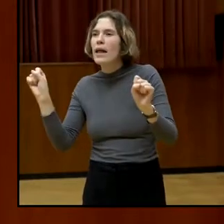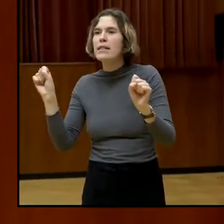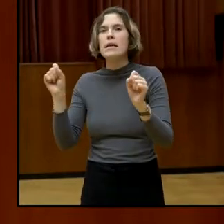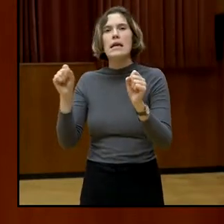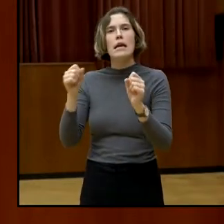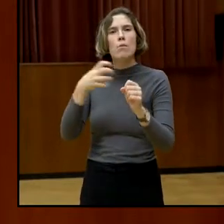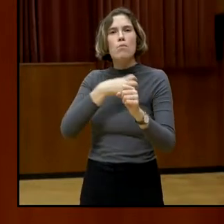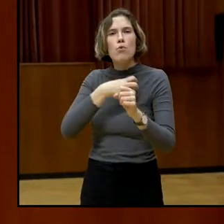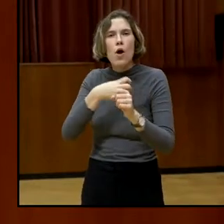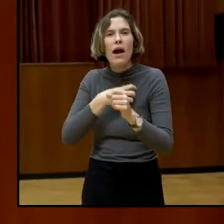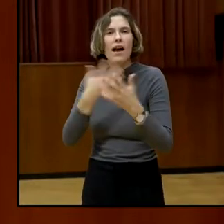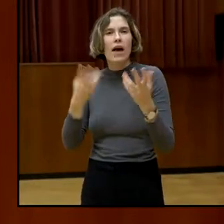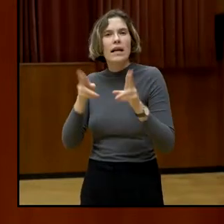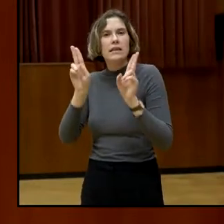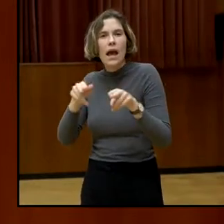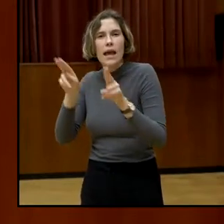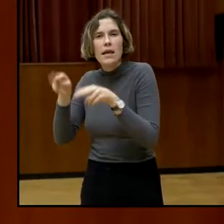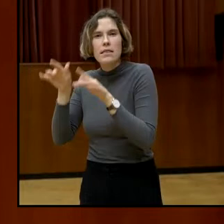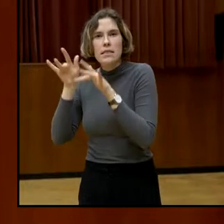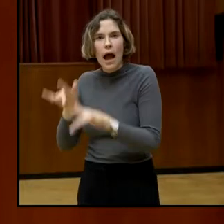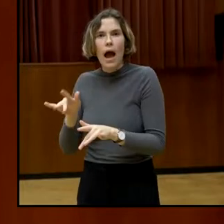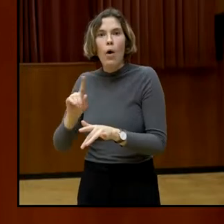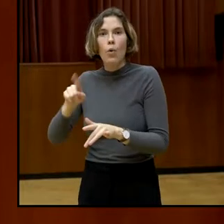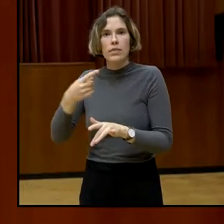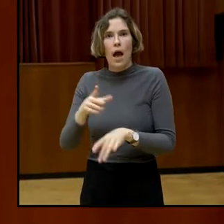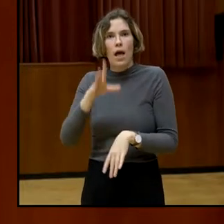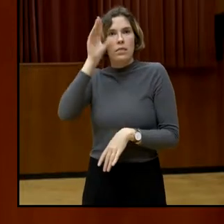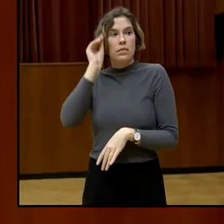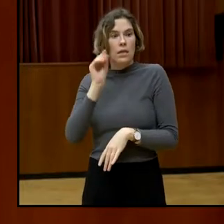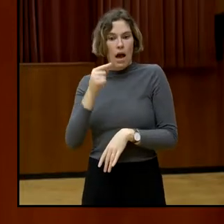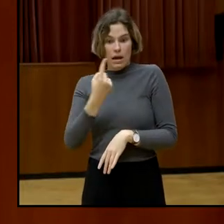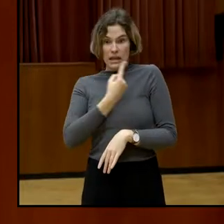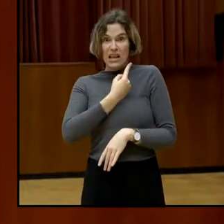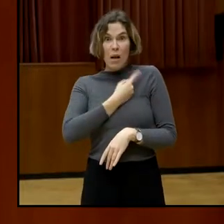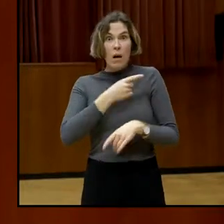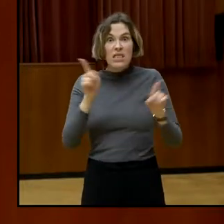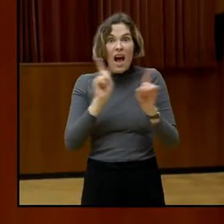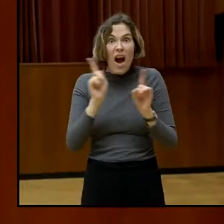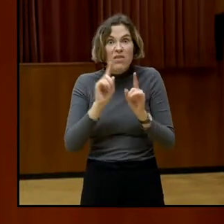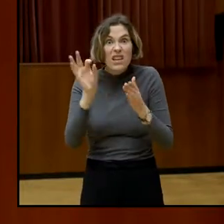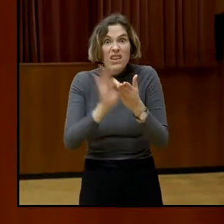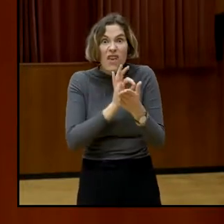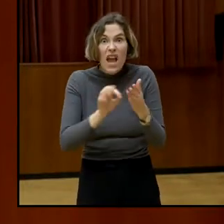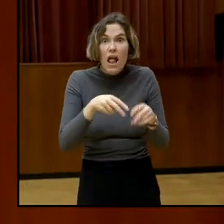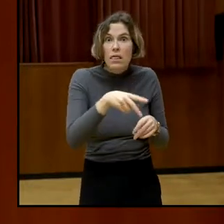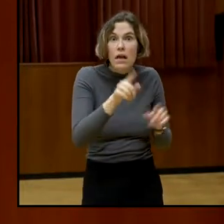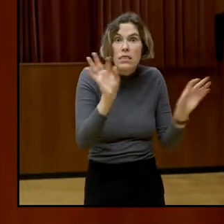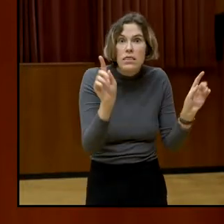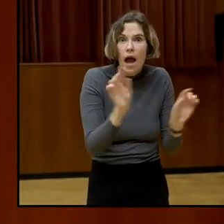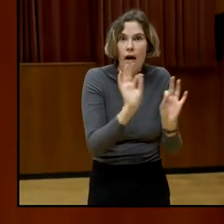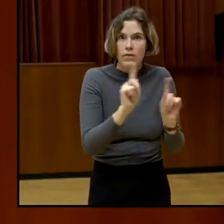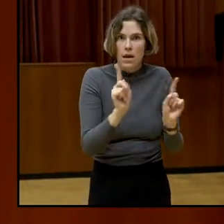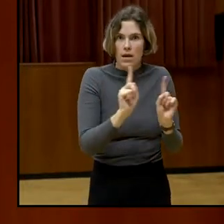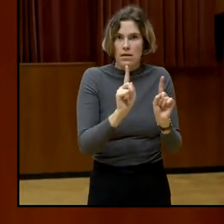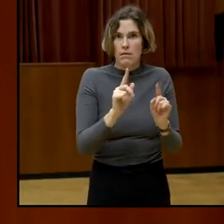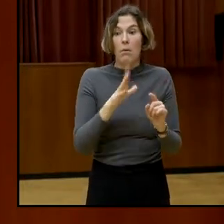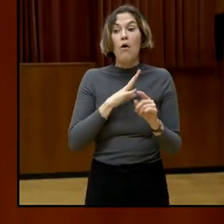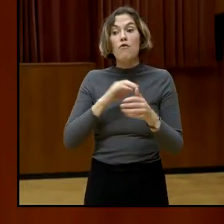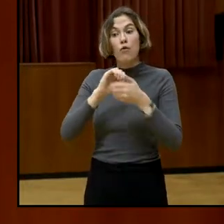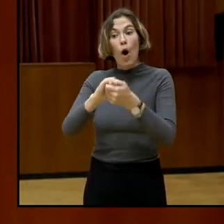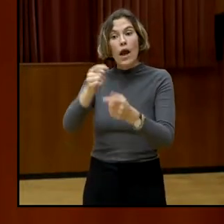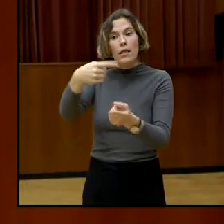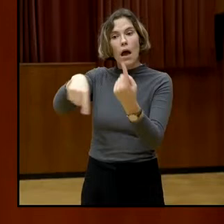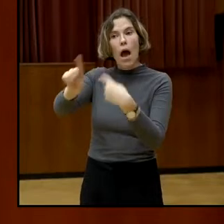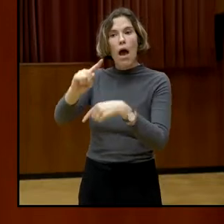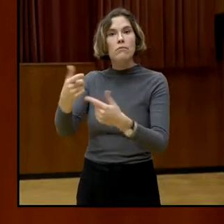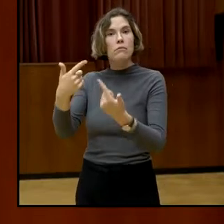mitbestimmen dürfen. Während ihre Freundinnen und MitschülerInnen in den demokratischen Entscheidungsprozess einbezogen